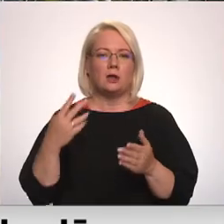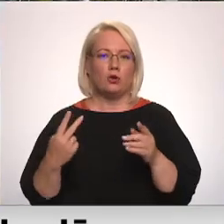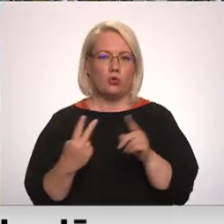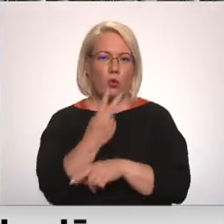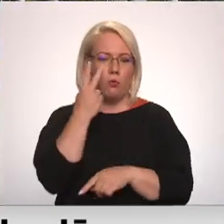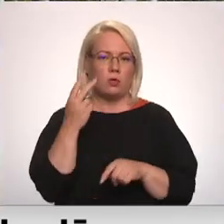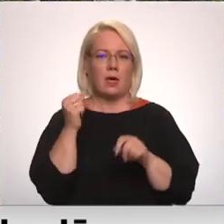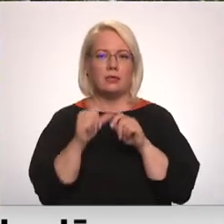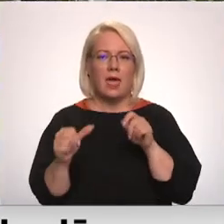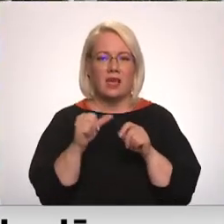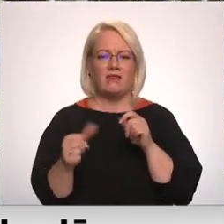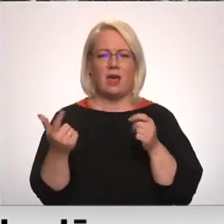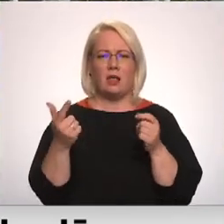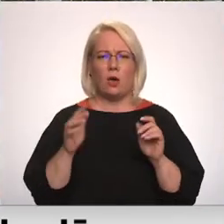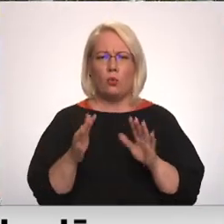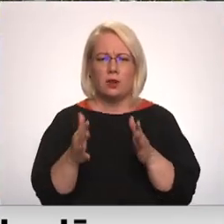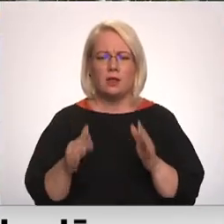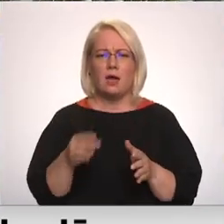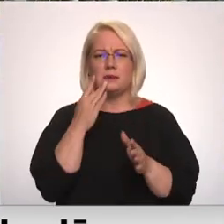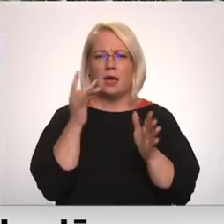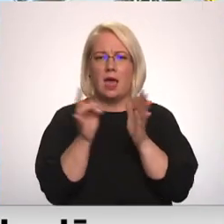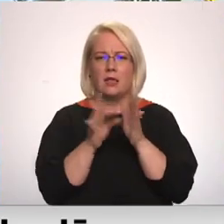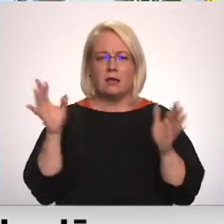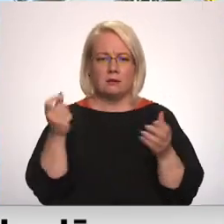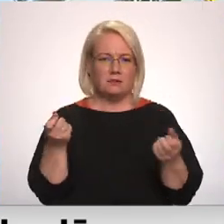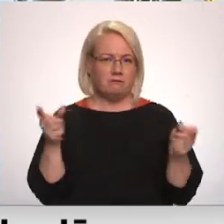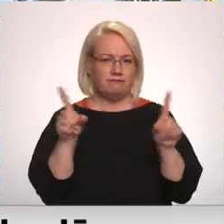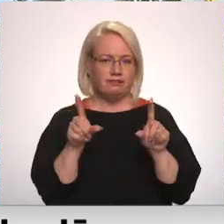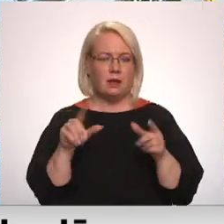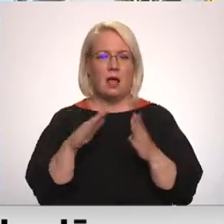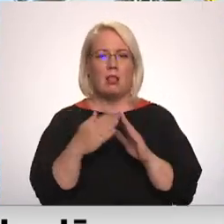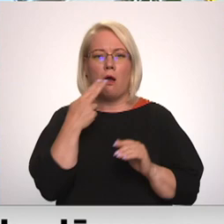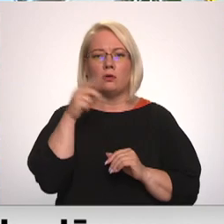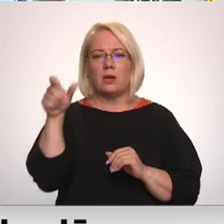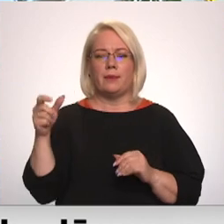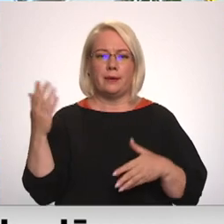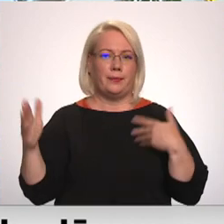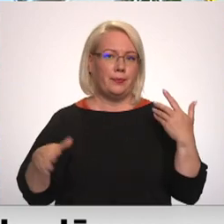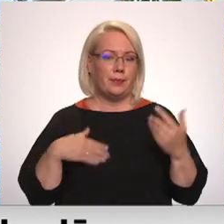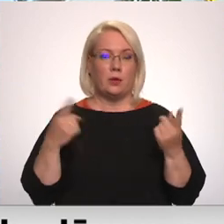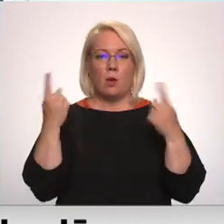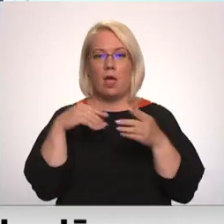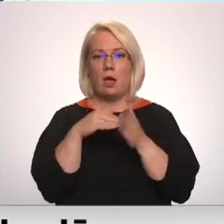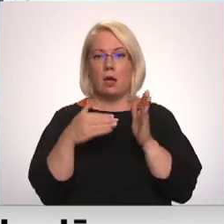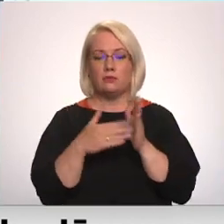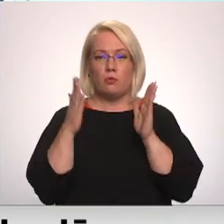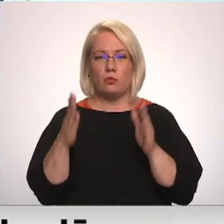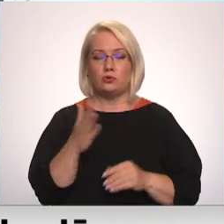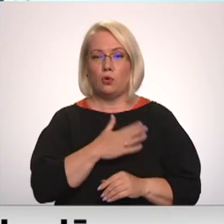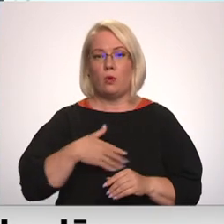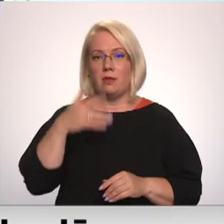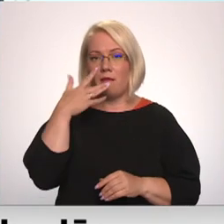degvīlas, kurināmais, viss elektrēba kaidā, tagad cenā. Lauksaimnieki ir nobažījušies. Ja laika apstākļi būs ekstremāli